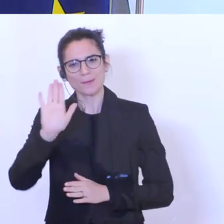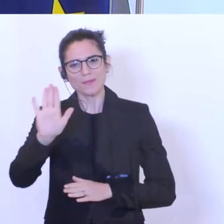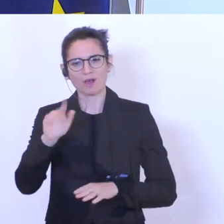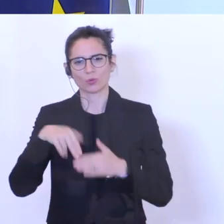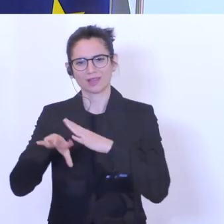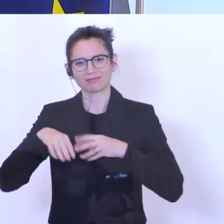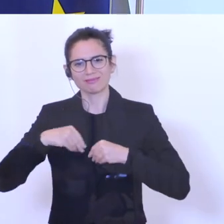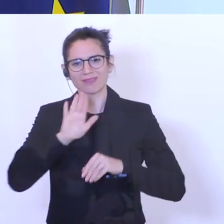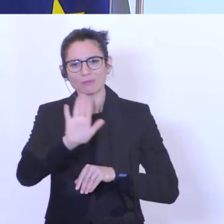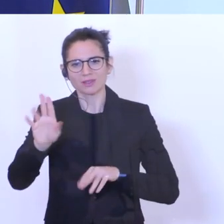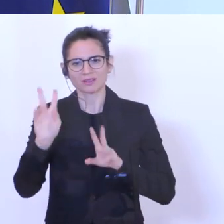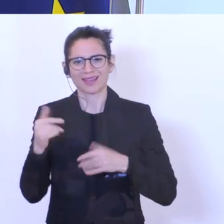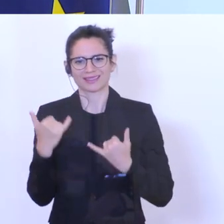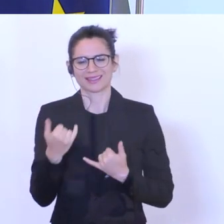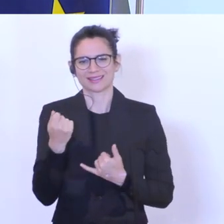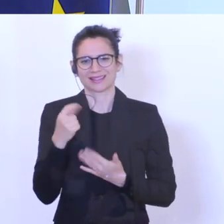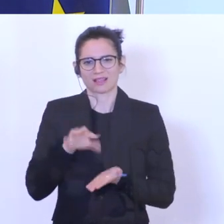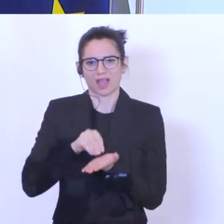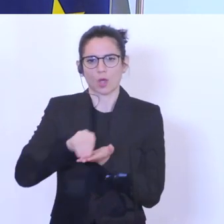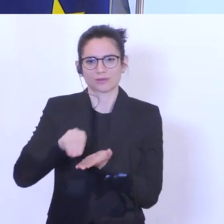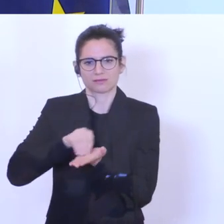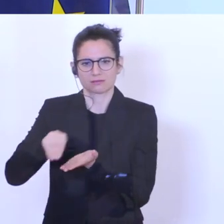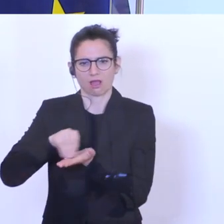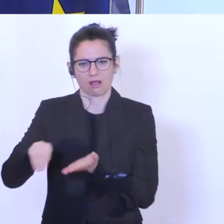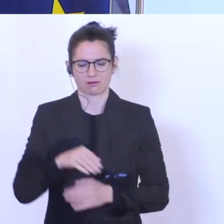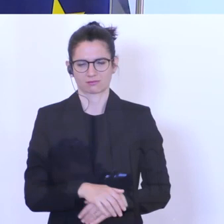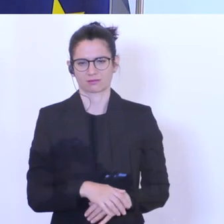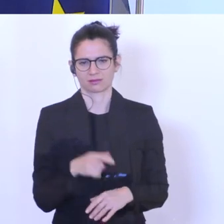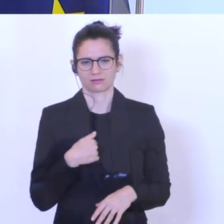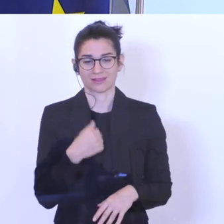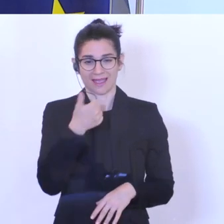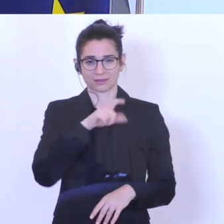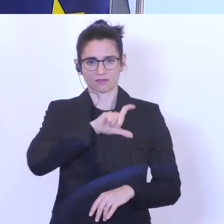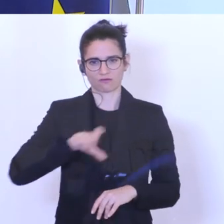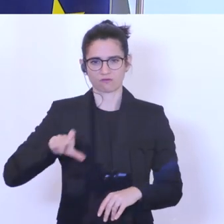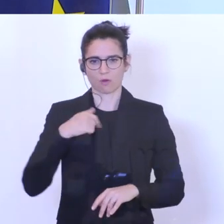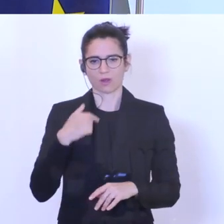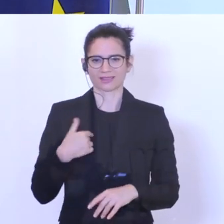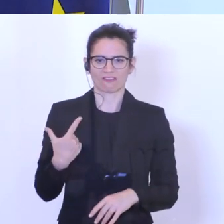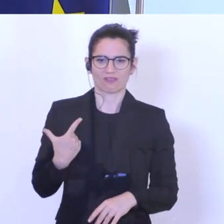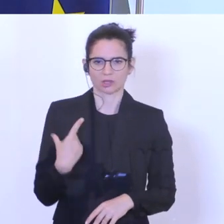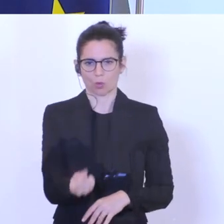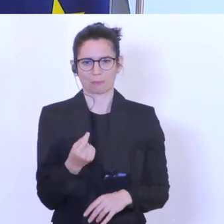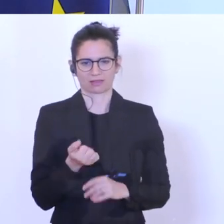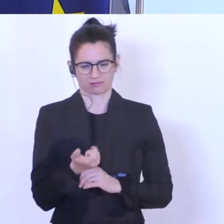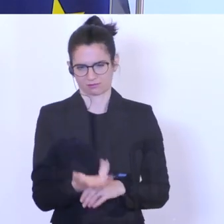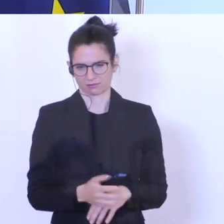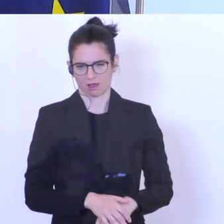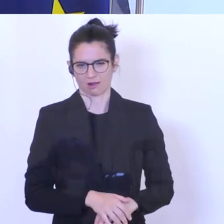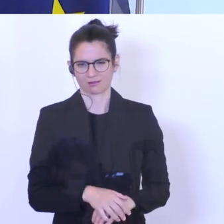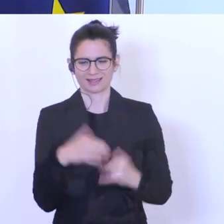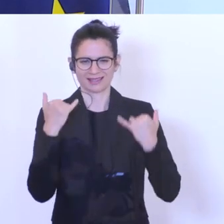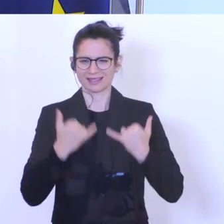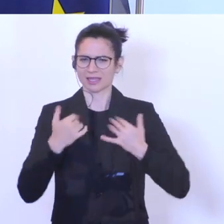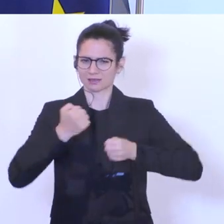Unternehmerinnen das Geld nun auszahlen können. Wir haben diese innerhalb von einer Woche verdoppelt. Wie sehen nun die